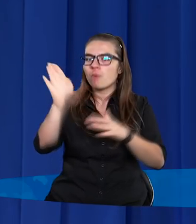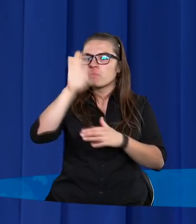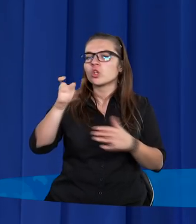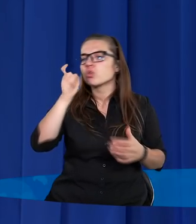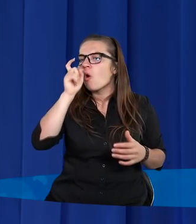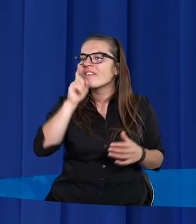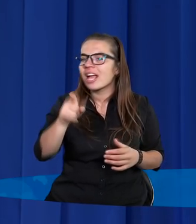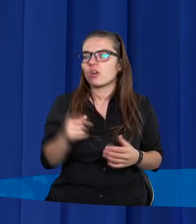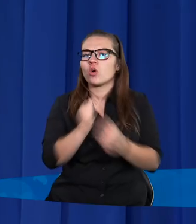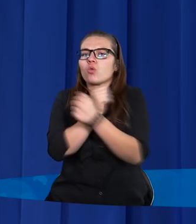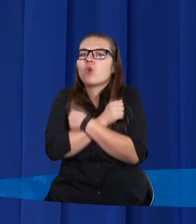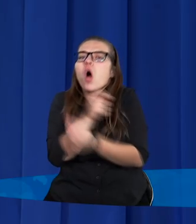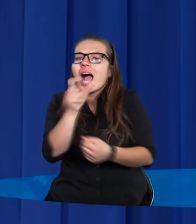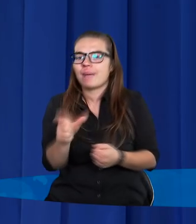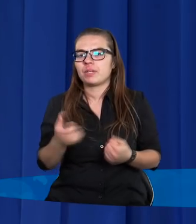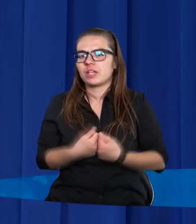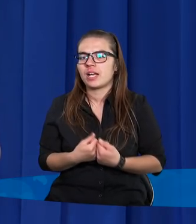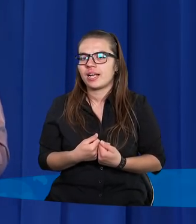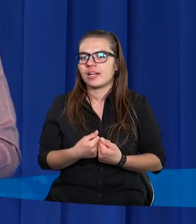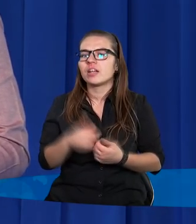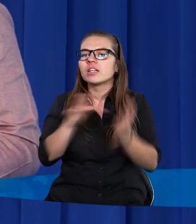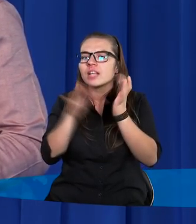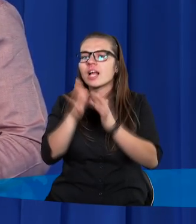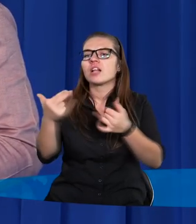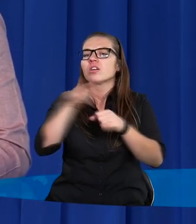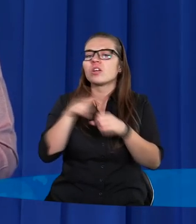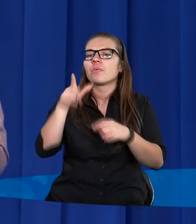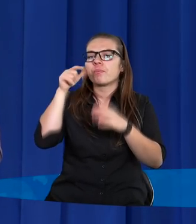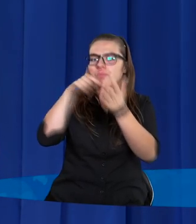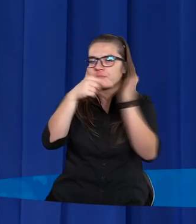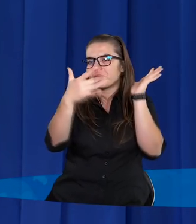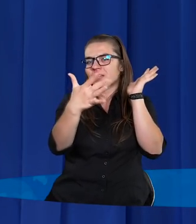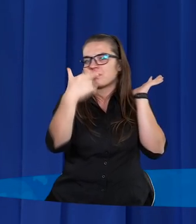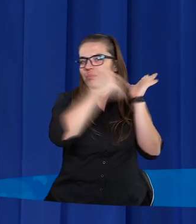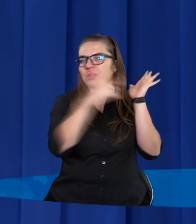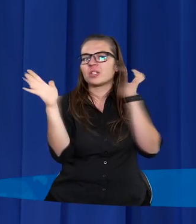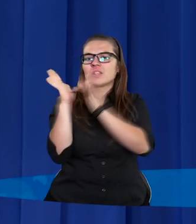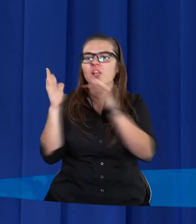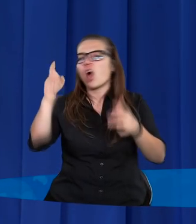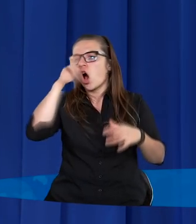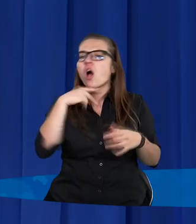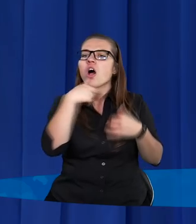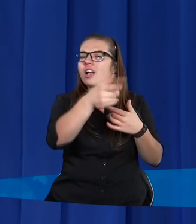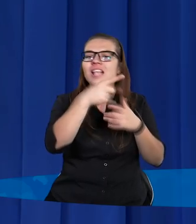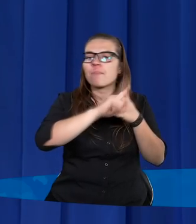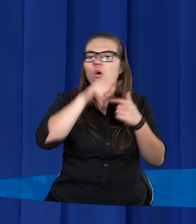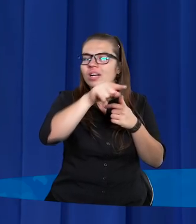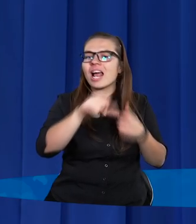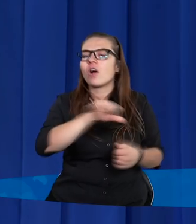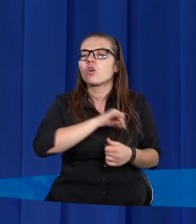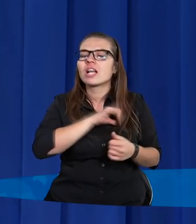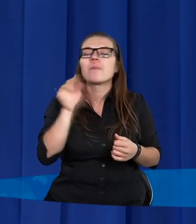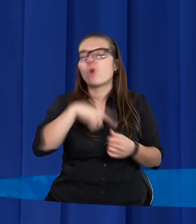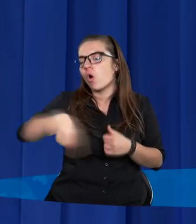mówi, człowieku, kocham Cię. Pan Jezus, którego przybijają do krzyża, mówi, ojcze, nie policz im tego grzechu, bo nie